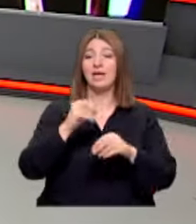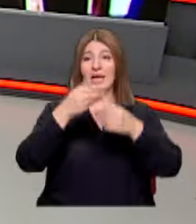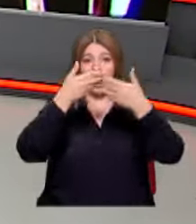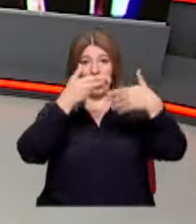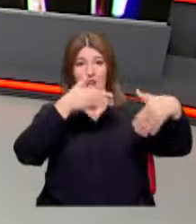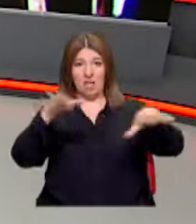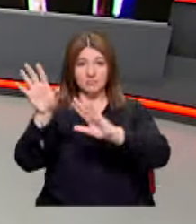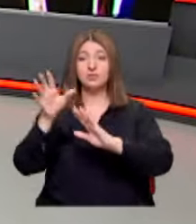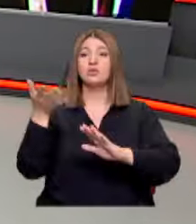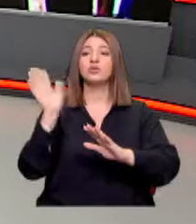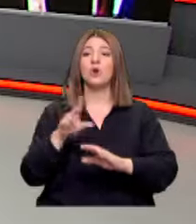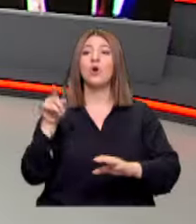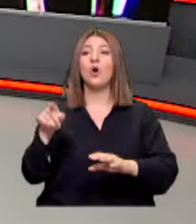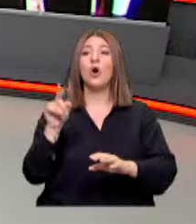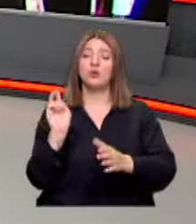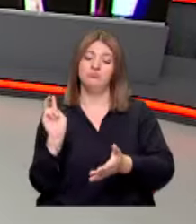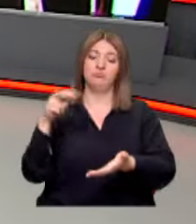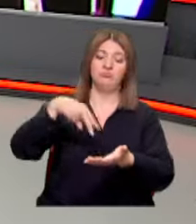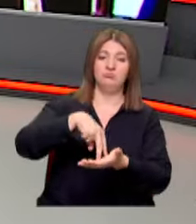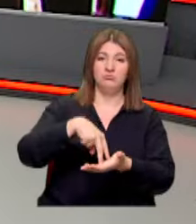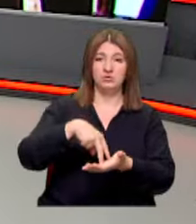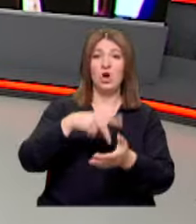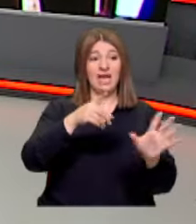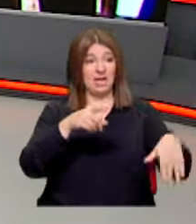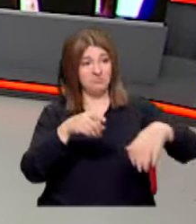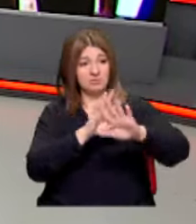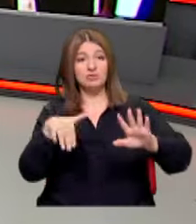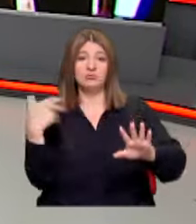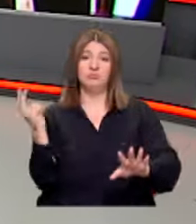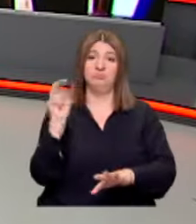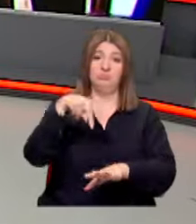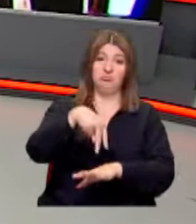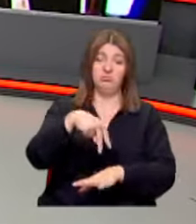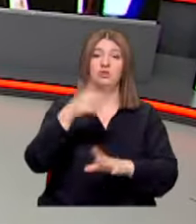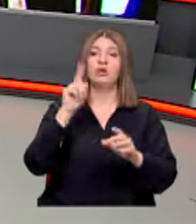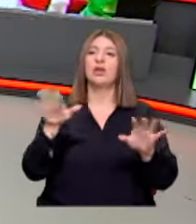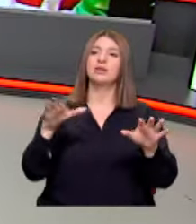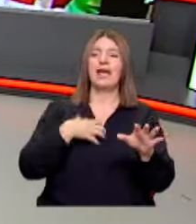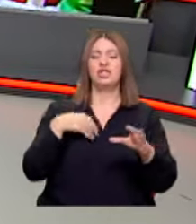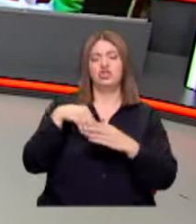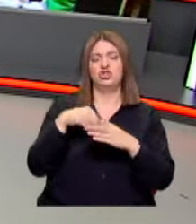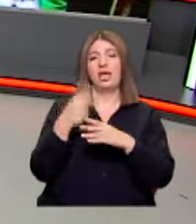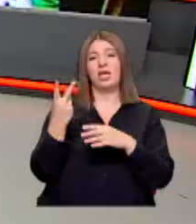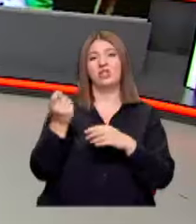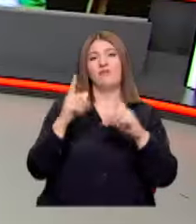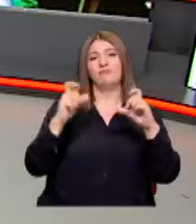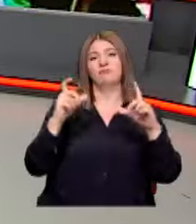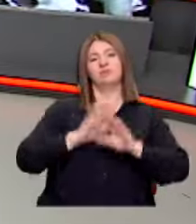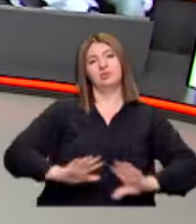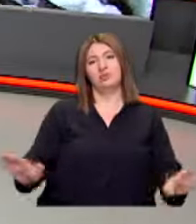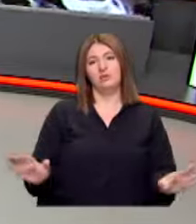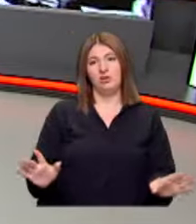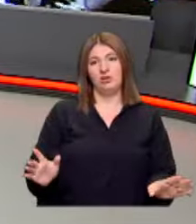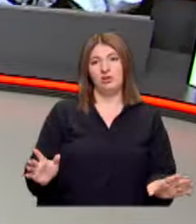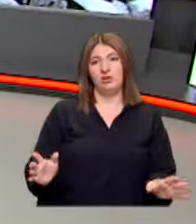dağıldıktan sonra O kürsüye çıkıyorlar Oraya çıkıyorlar Ve birlikte iki kişi fotoğraf